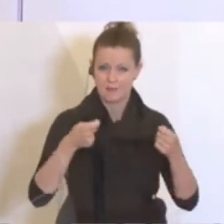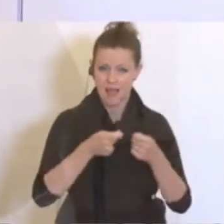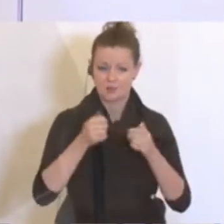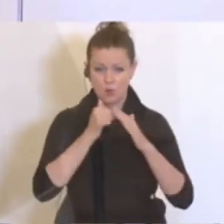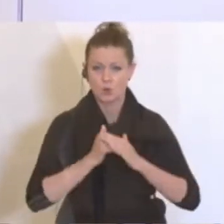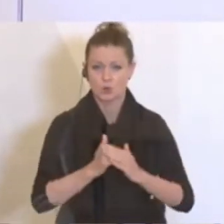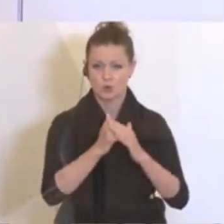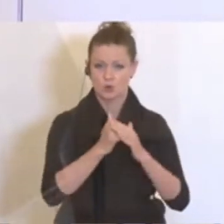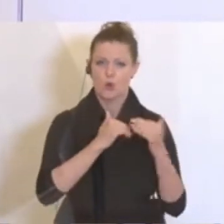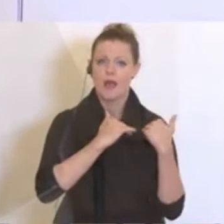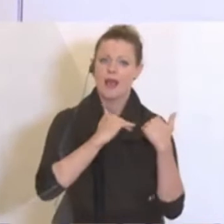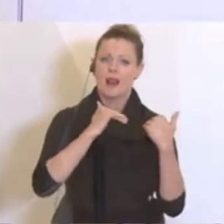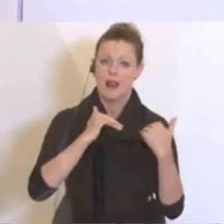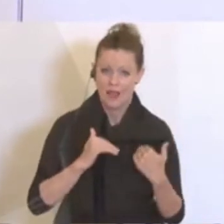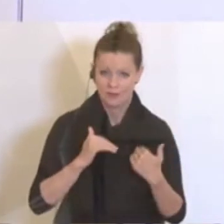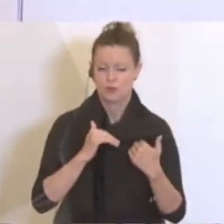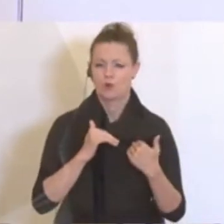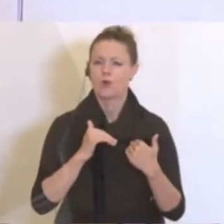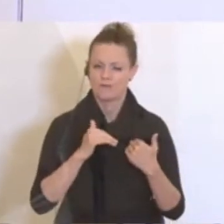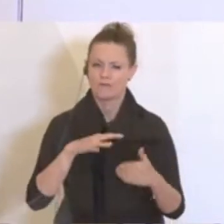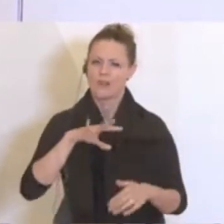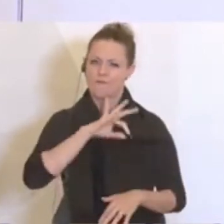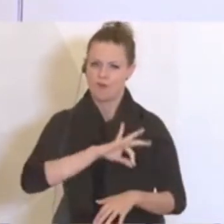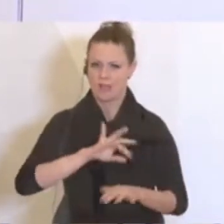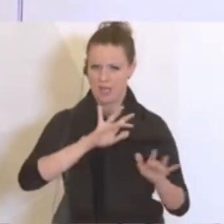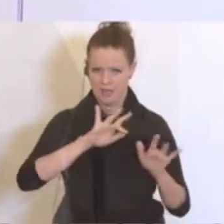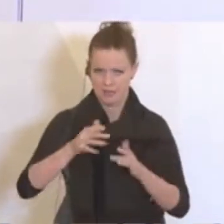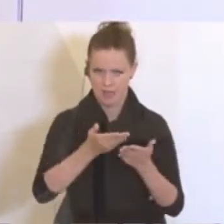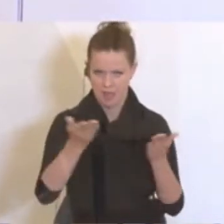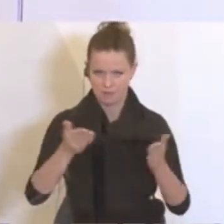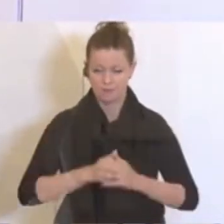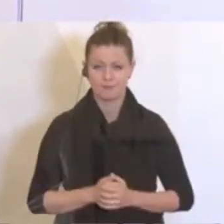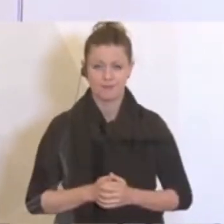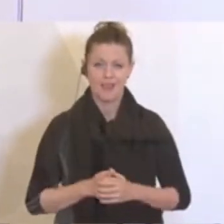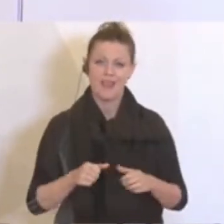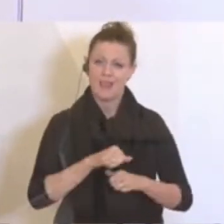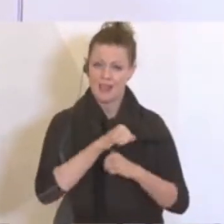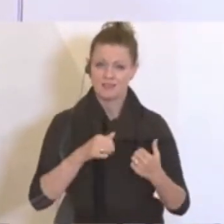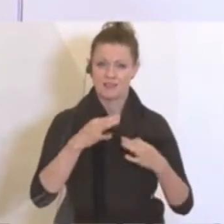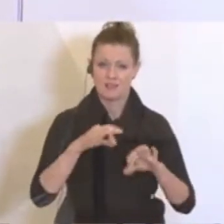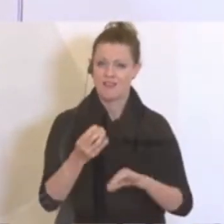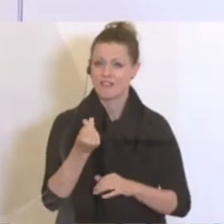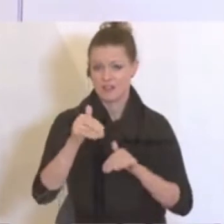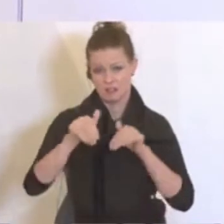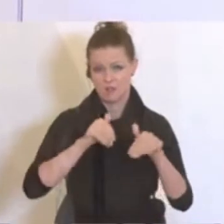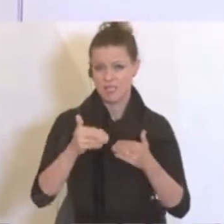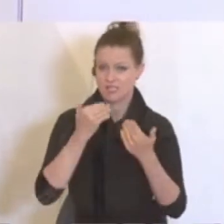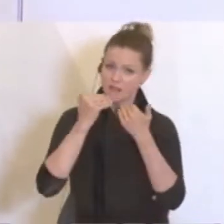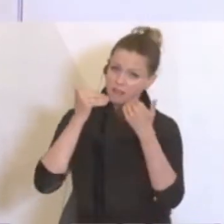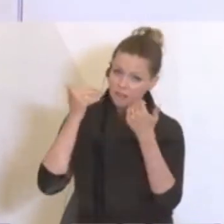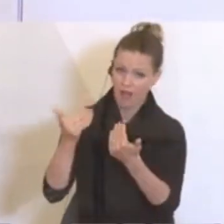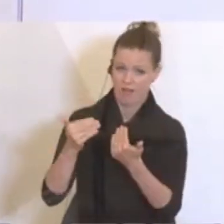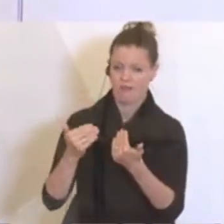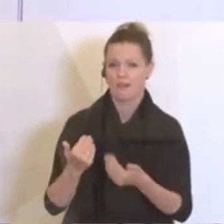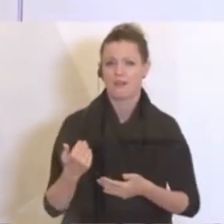Unterstützungen und Erleichterungen profitieren sollen. Ich darf mich ganz herzlich beim Finanzminister bedanken, mit dem